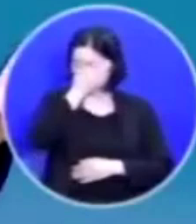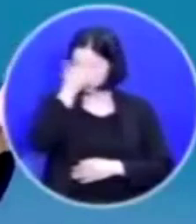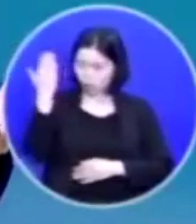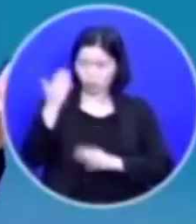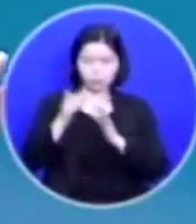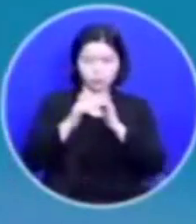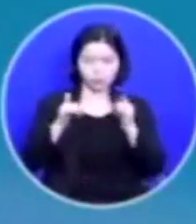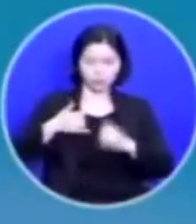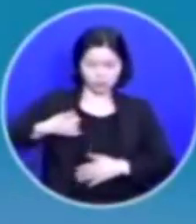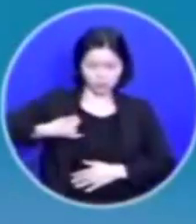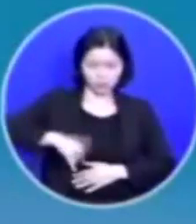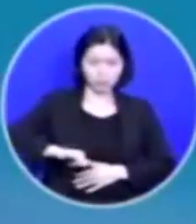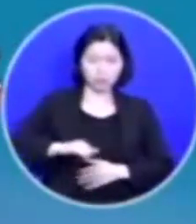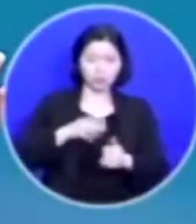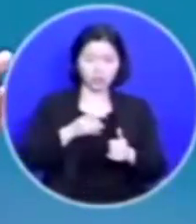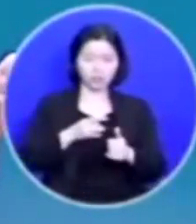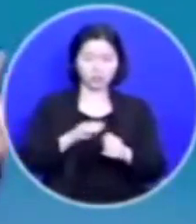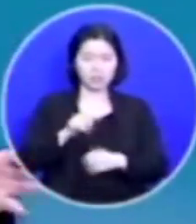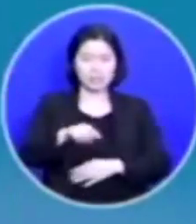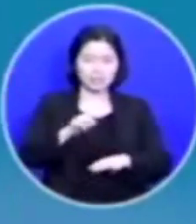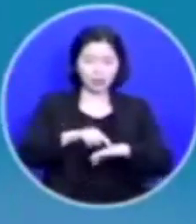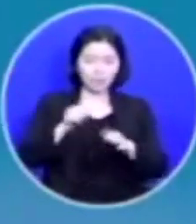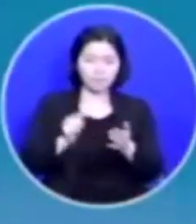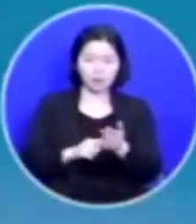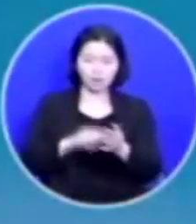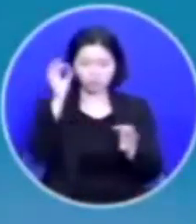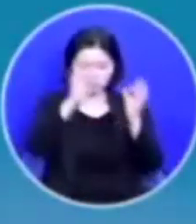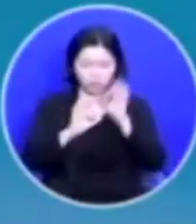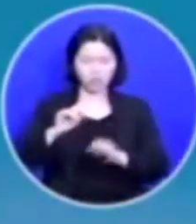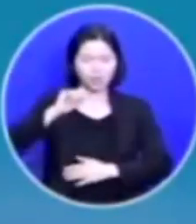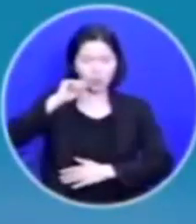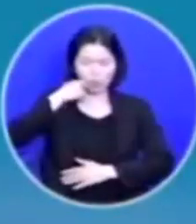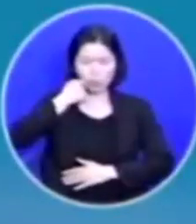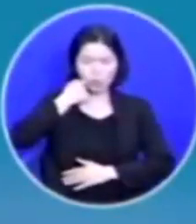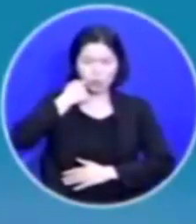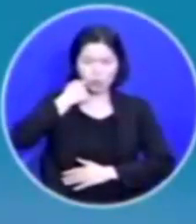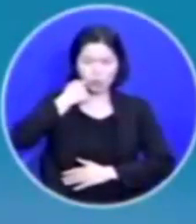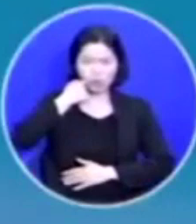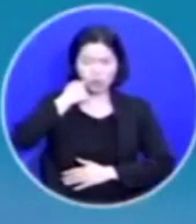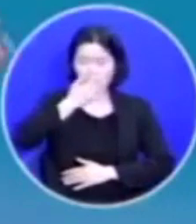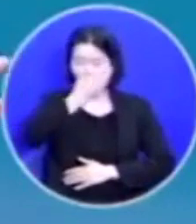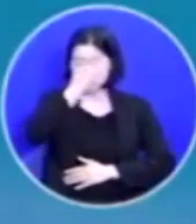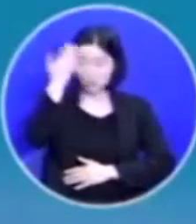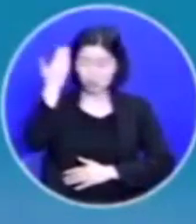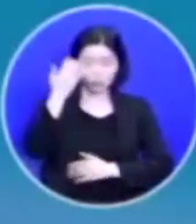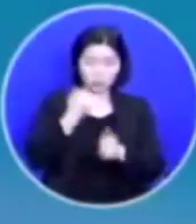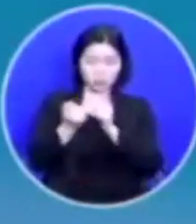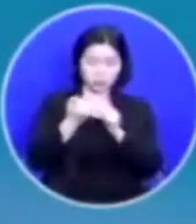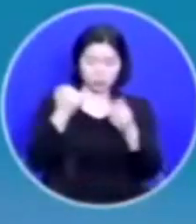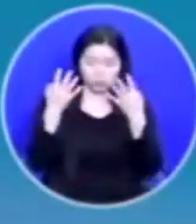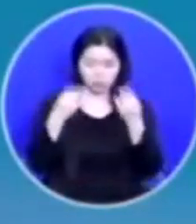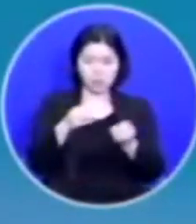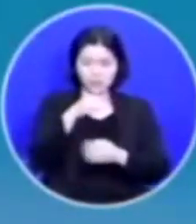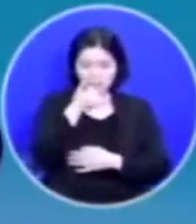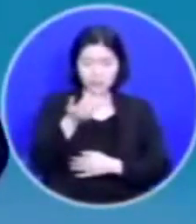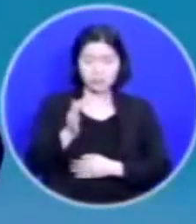자네들에게서 이런 마음을 찾아보기 쉽지 않습니다 젊은 부부들이 많으시지만